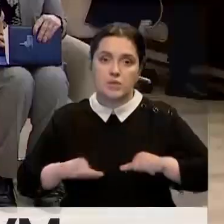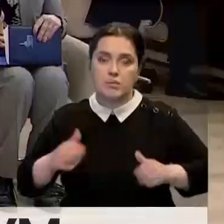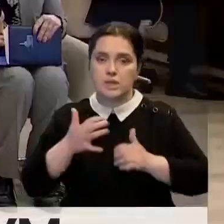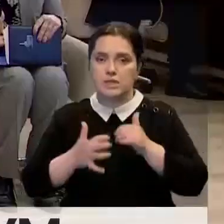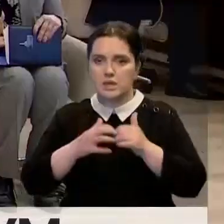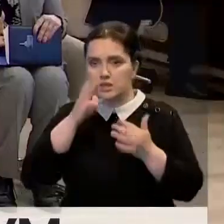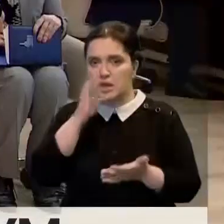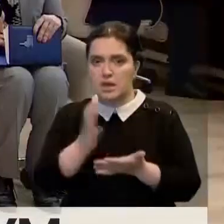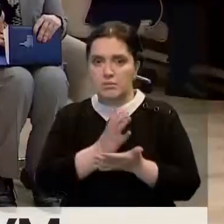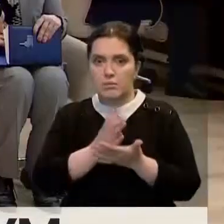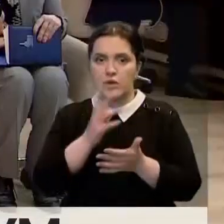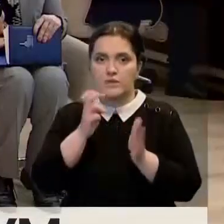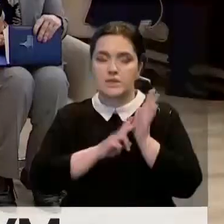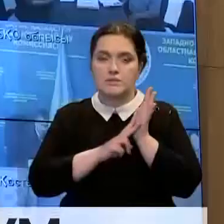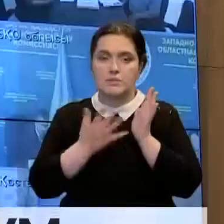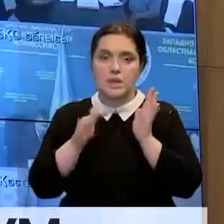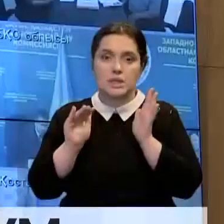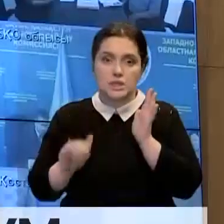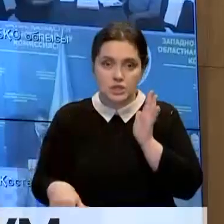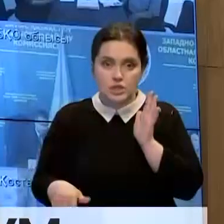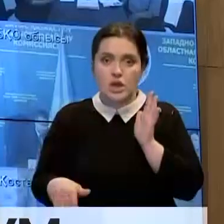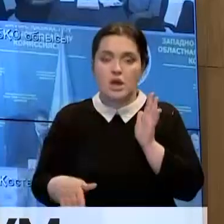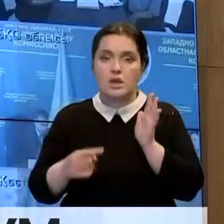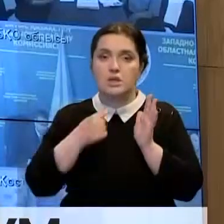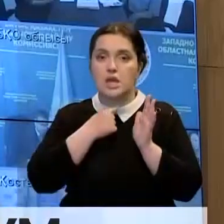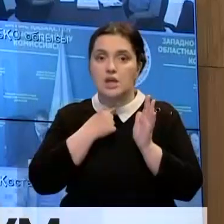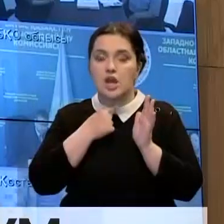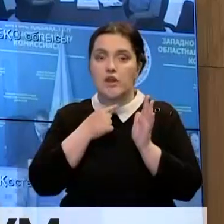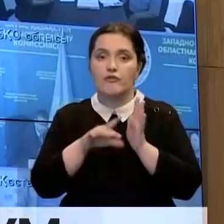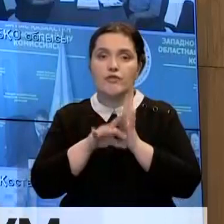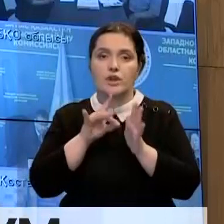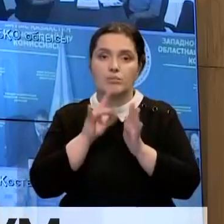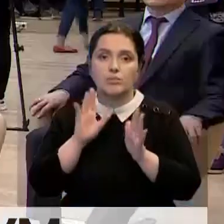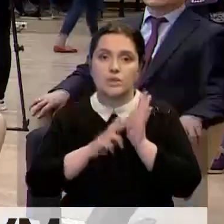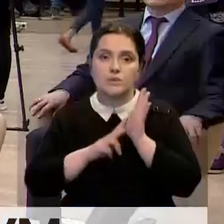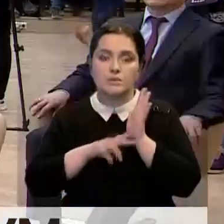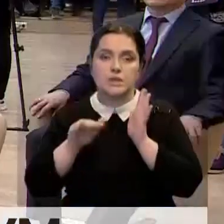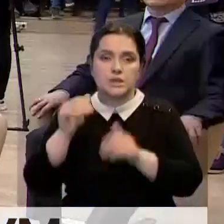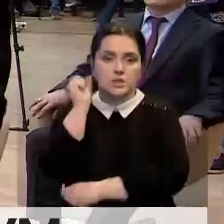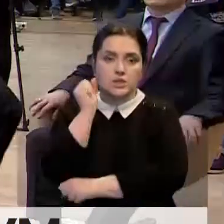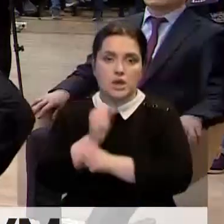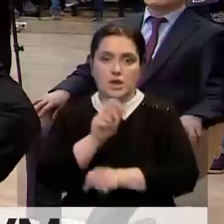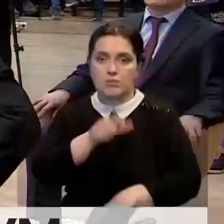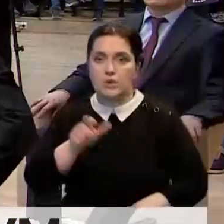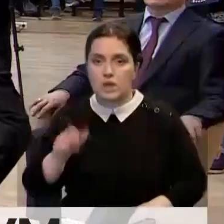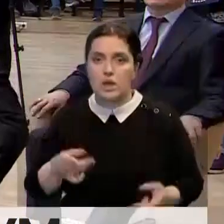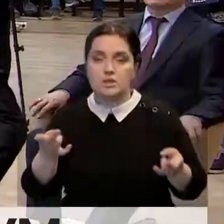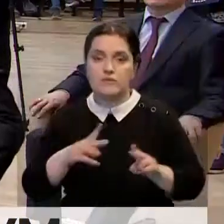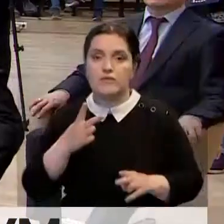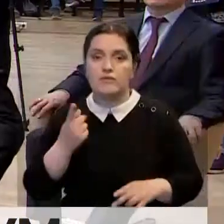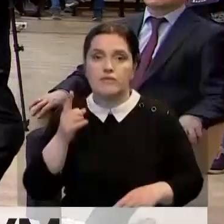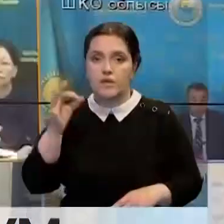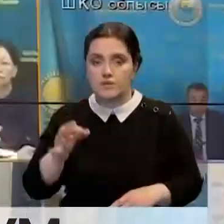ЦИКа, средняя зарплата будет превышать 275 тысяч. Всего на референдуме задействуют более 70 тысяч работников.